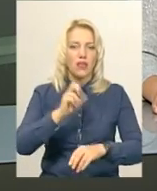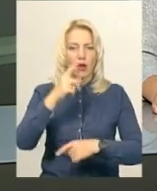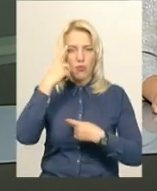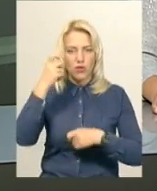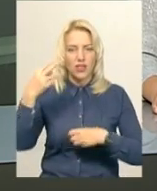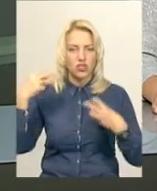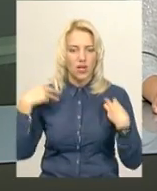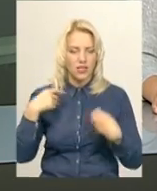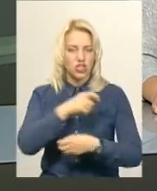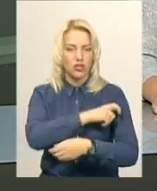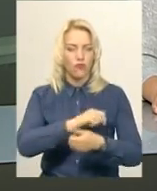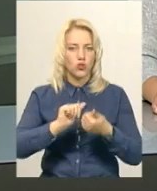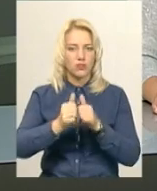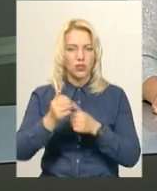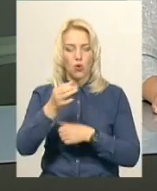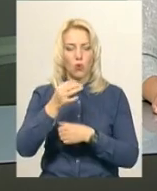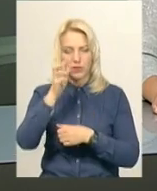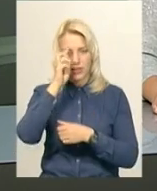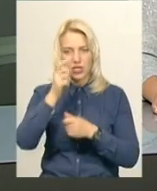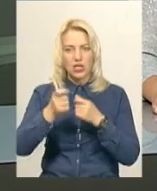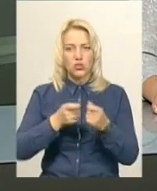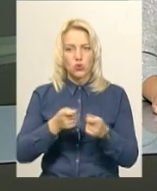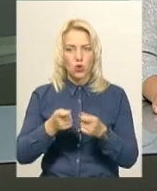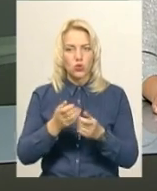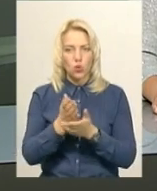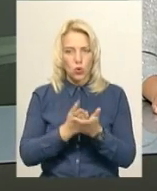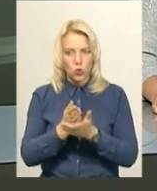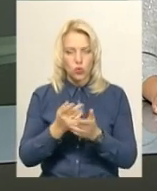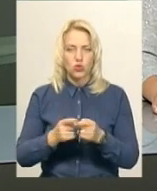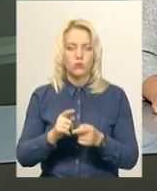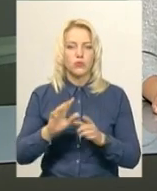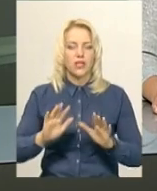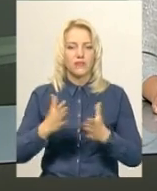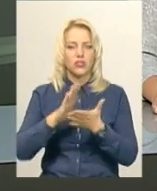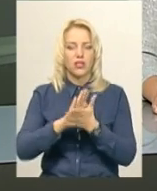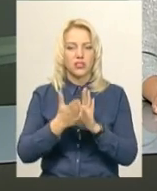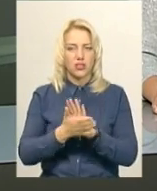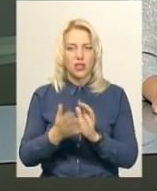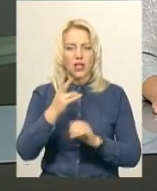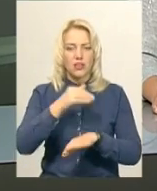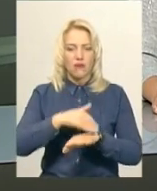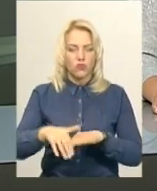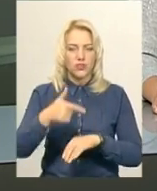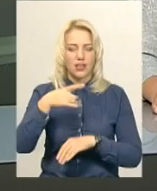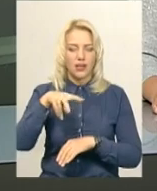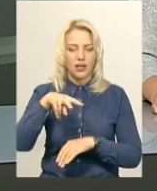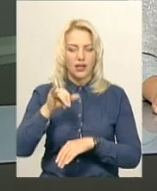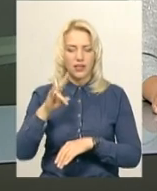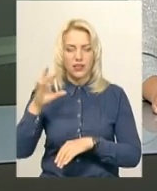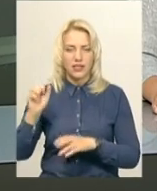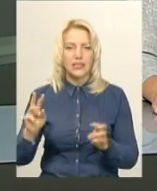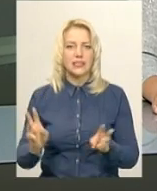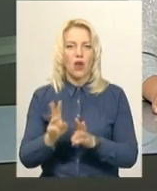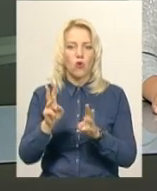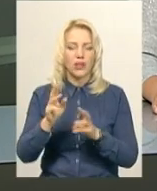чергової зміни обласного управління Держслужби з надзвичайних ситуацій Олег Криворучко, на вулиці Глінки в обласному центрі загорілася літня